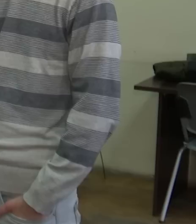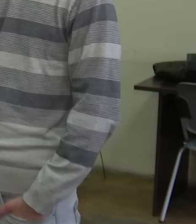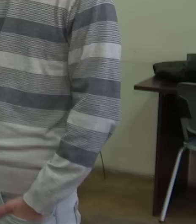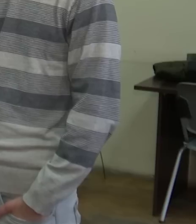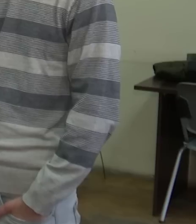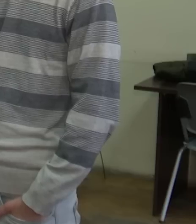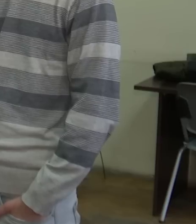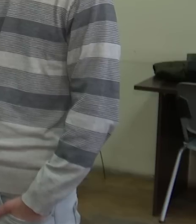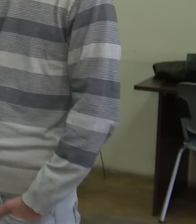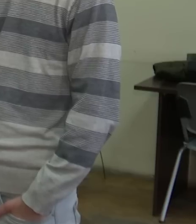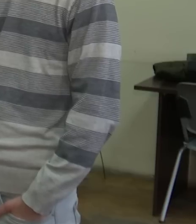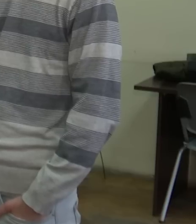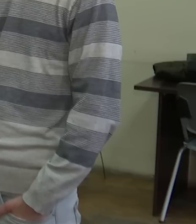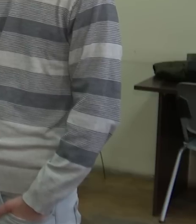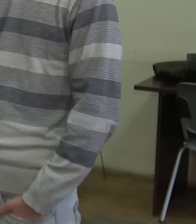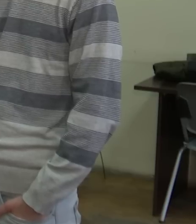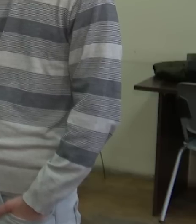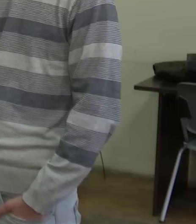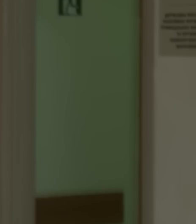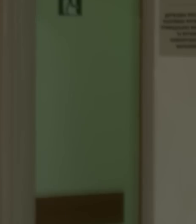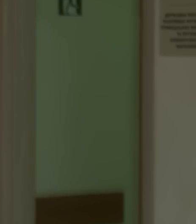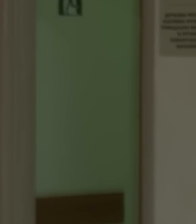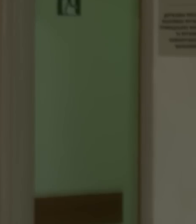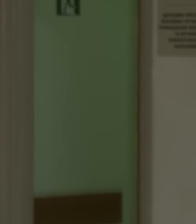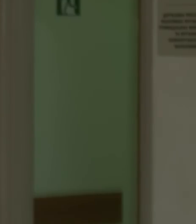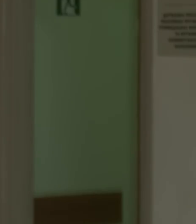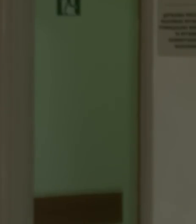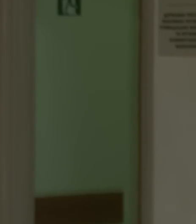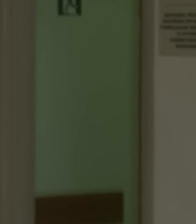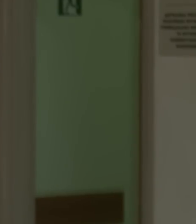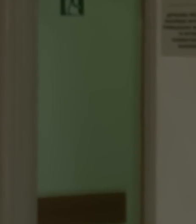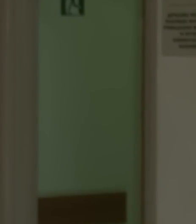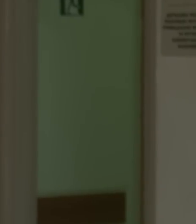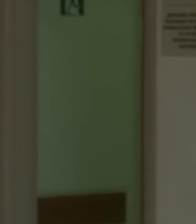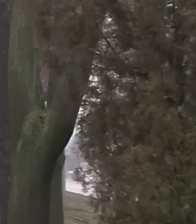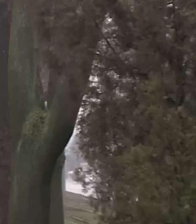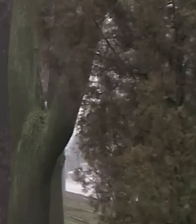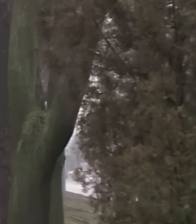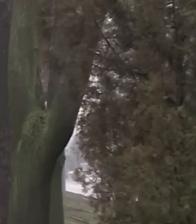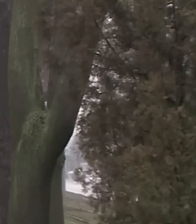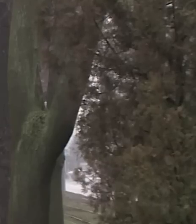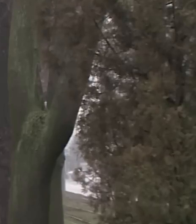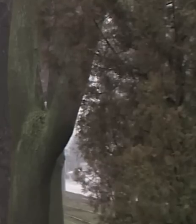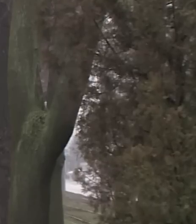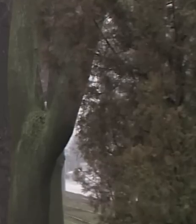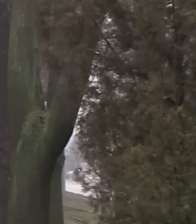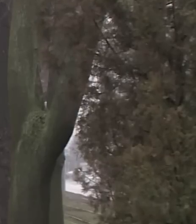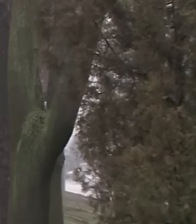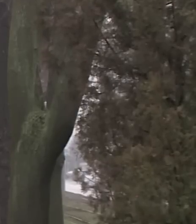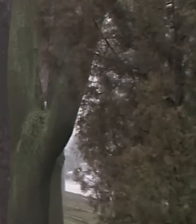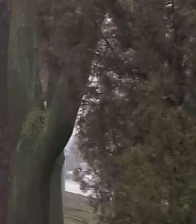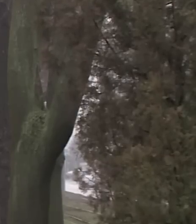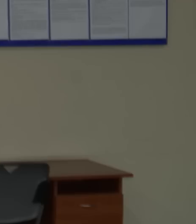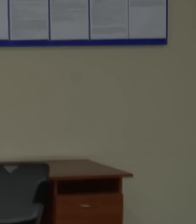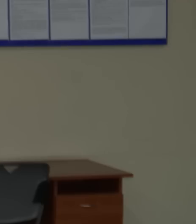права. У листі було декілька меседжів, зокрема, про беззаперечну любов російського народу до унітазів і побутової